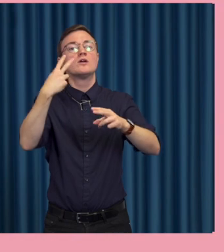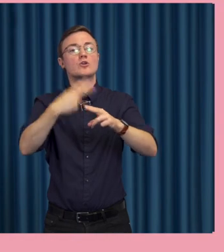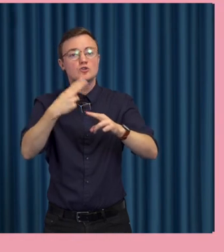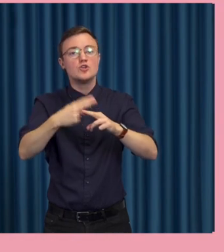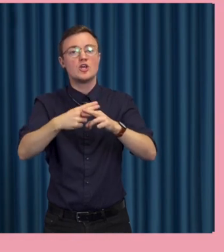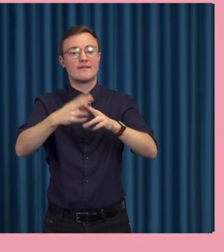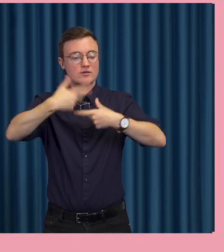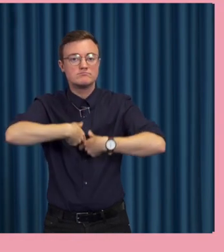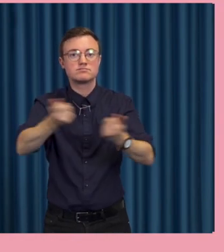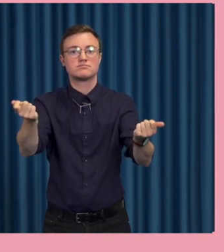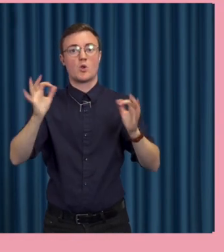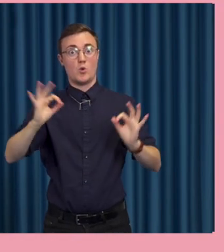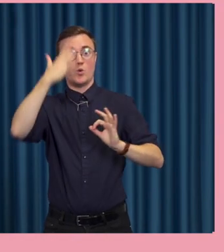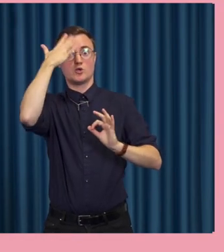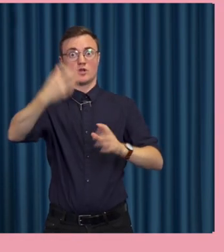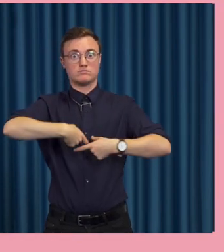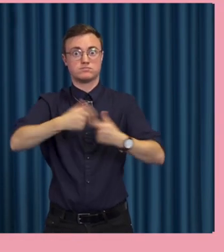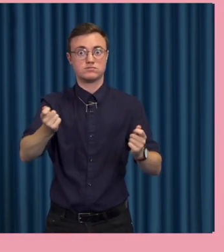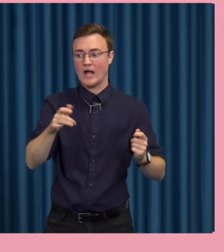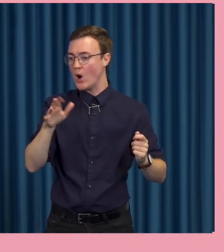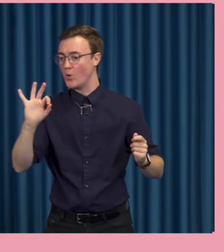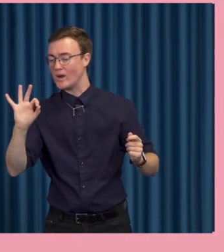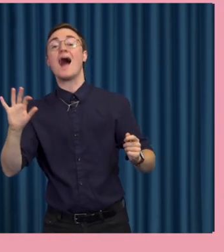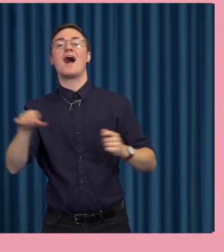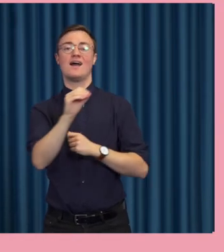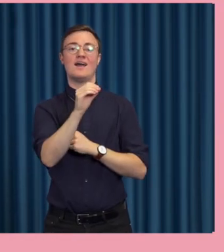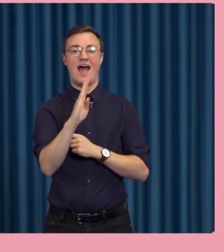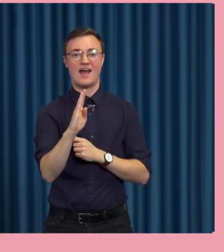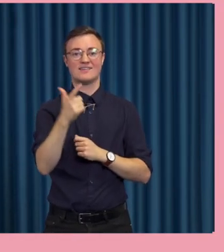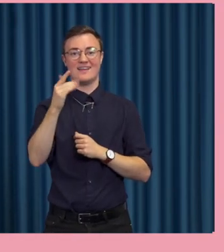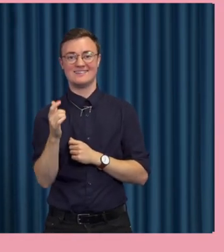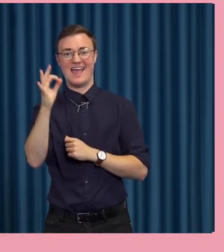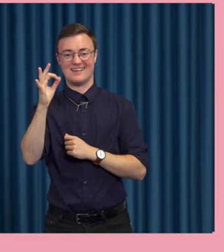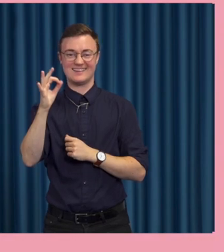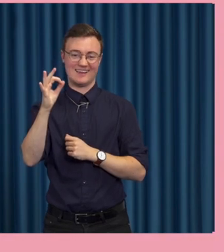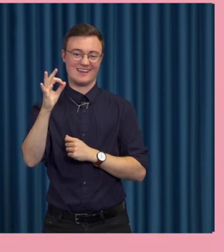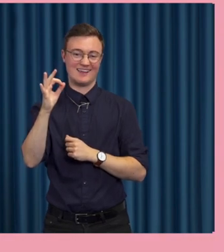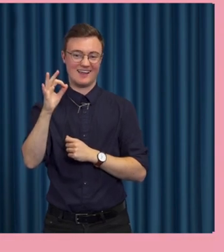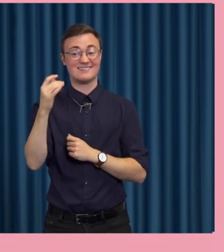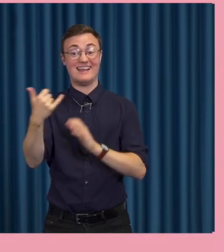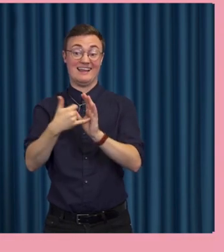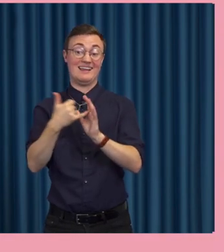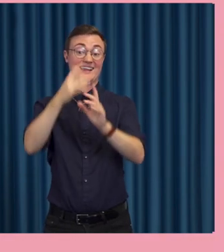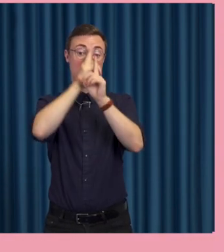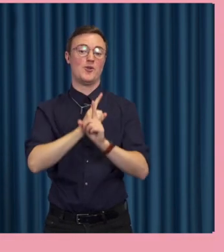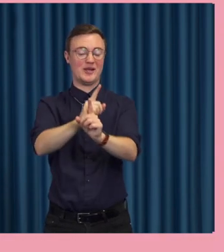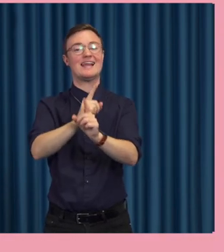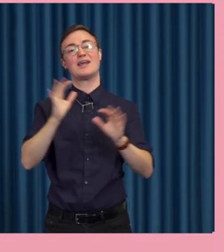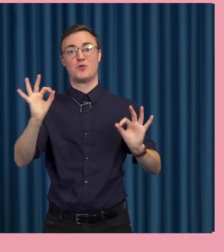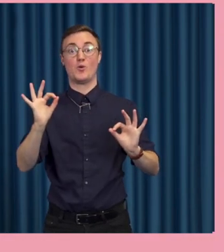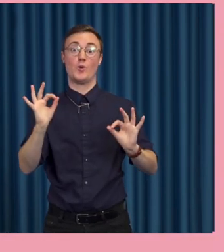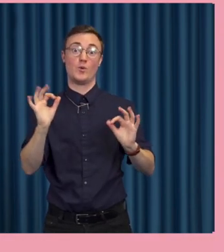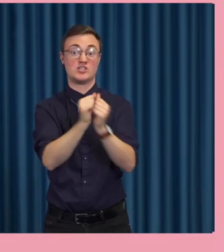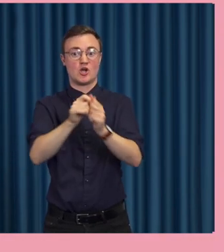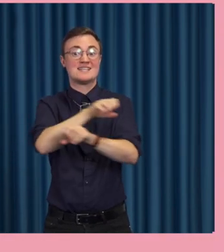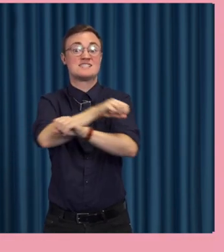förmedlas och jag tittar väldigt nära. Jo, adtech, annonserings, för det är en del av logiken bakom hur